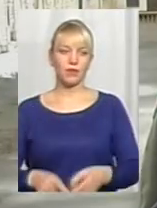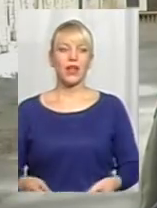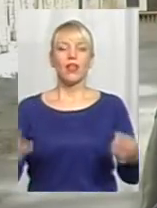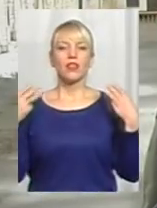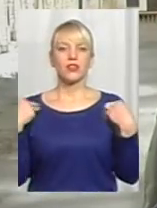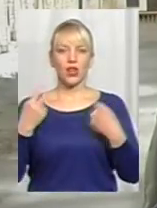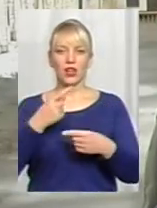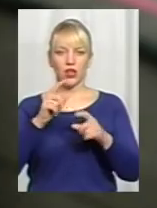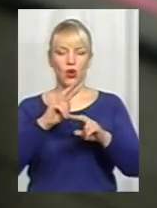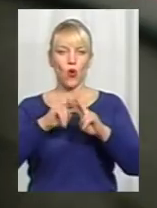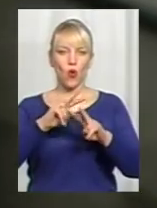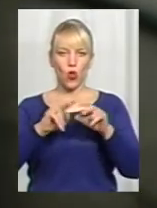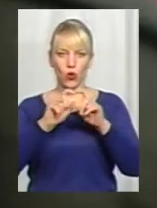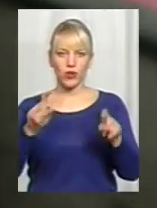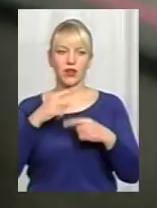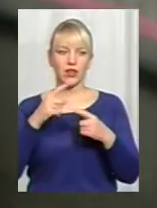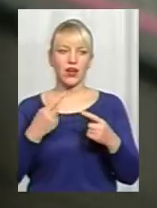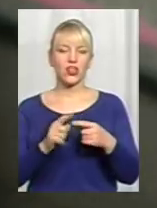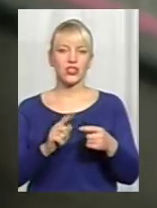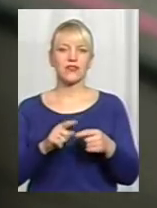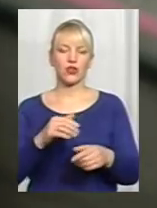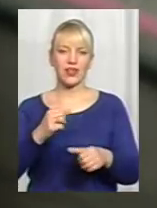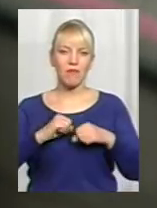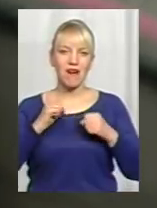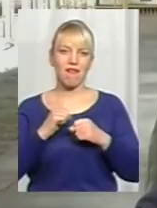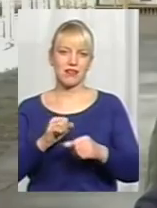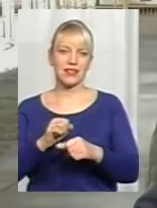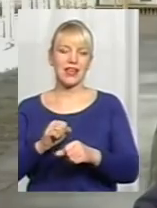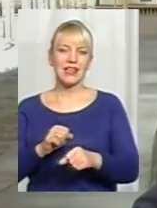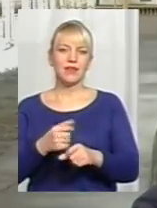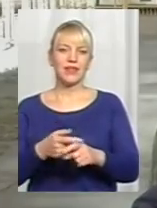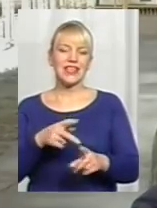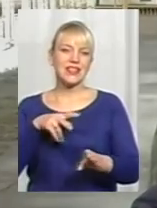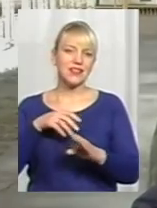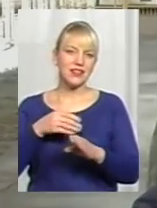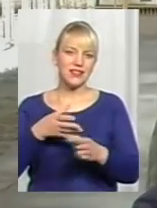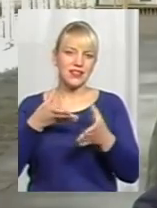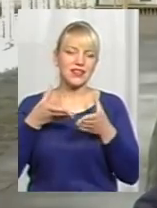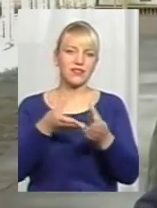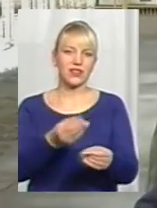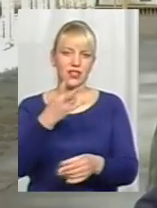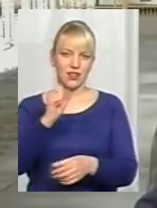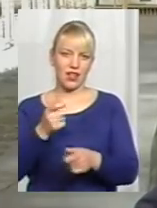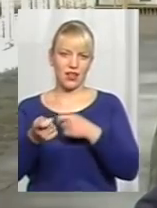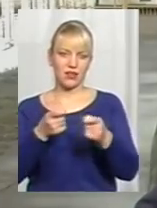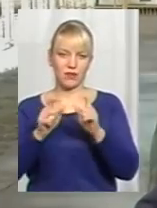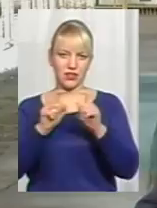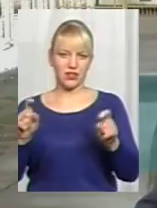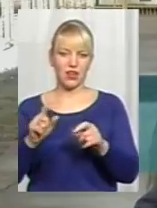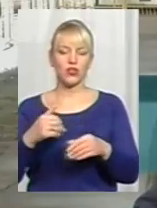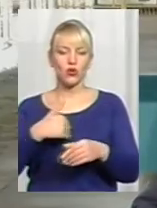Новосядлов каже, заколотники таким чином намагаються тиснути на адміністрацію. Їхні основні вимоги це надати їм незаконні пільги,